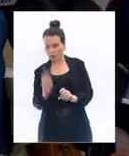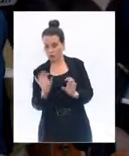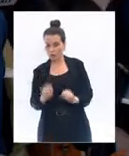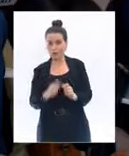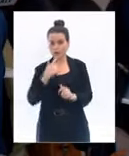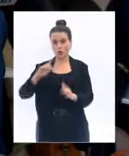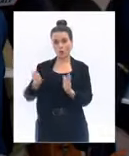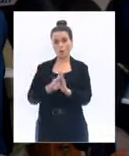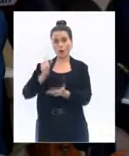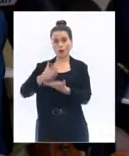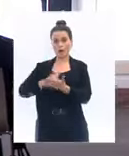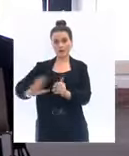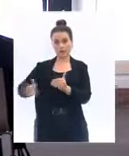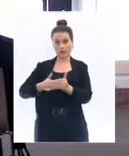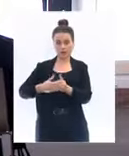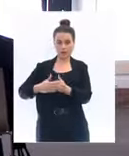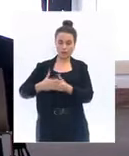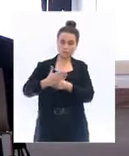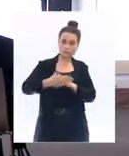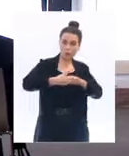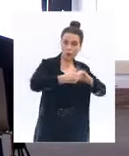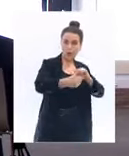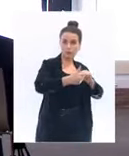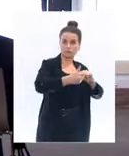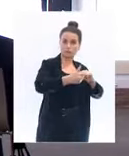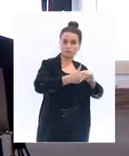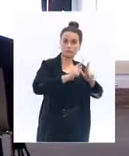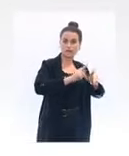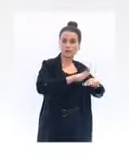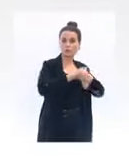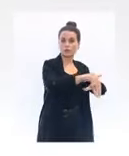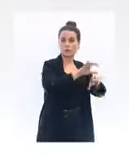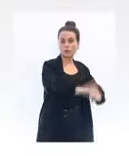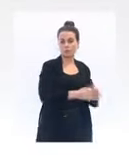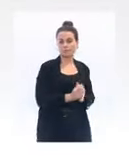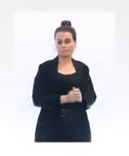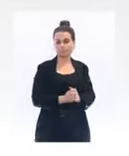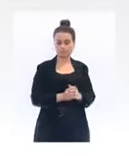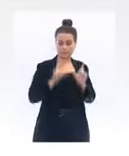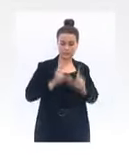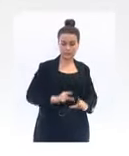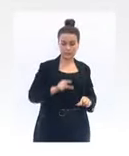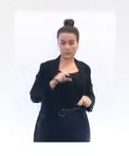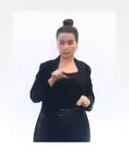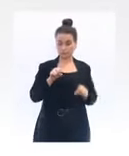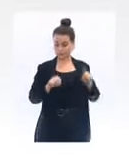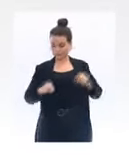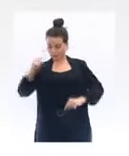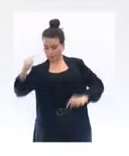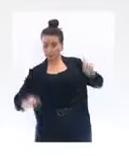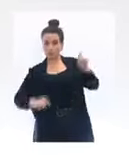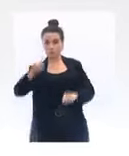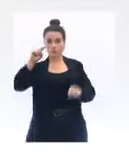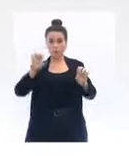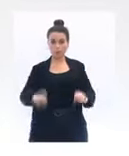est fermé d'assurer cette continuité pédagogique. La situation dans les lycées est très différente d'un lycée à l'autre. Vous avez des lycées où il n'est pas